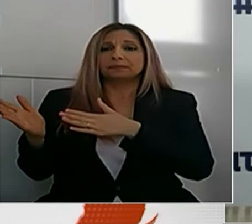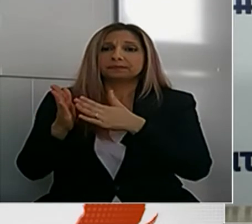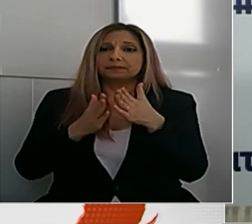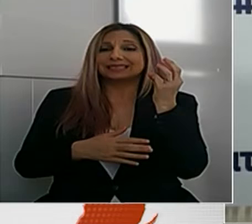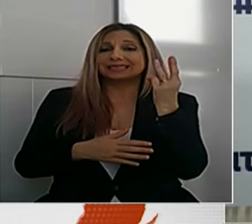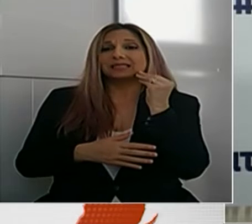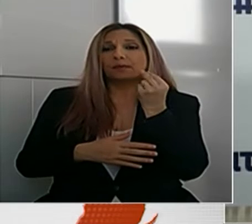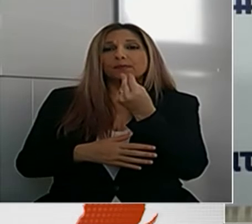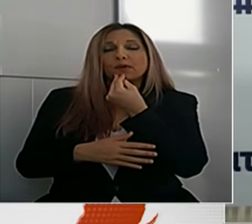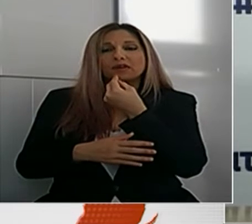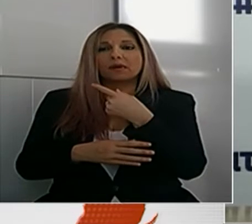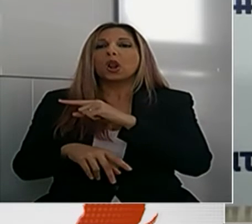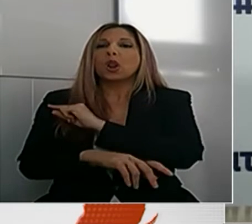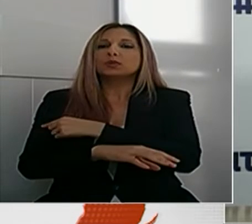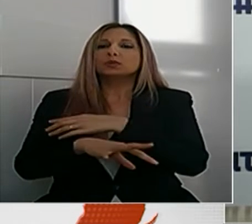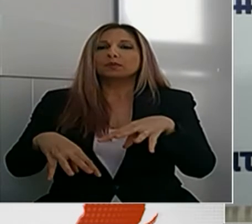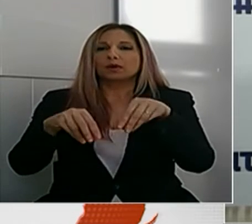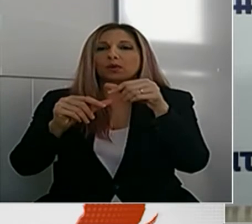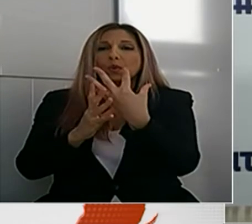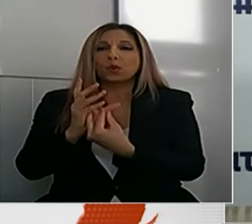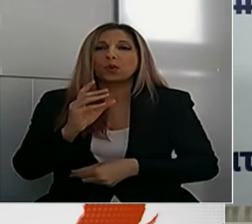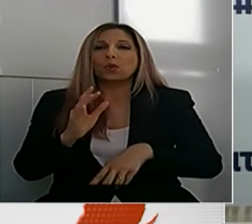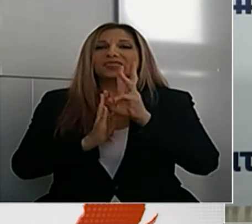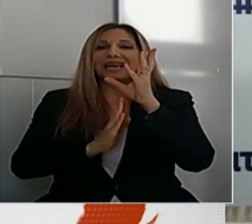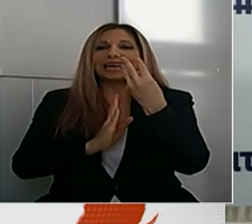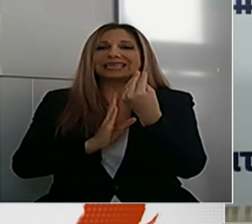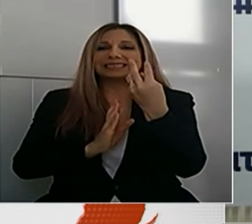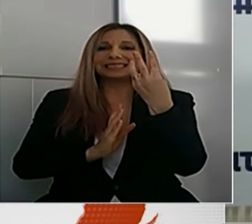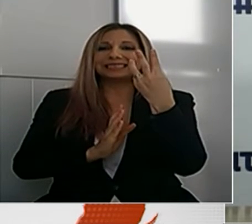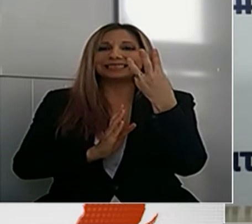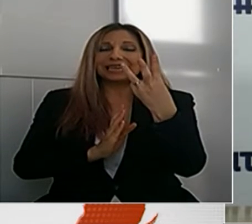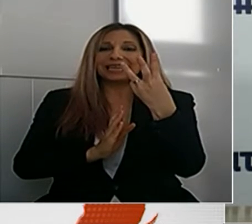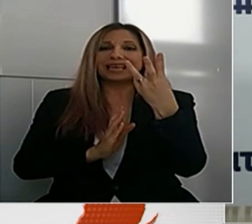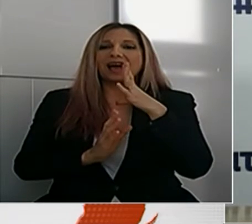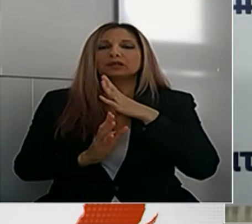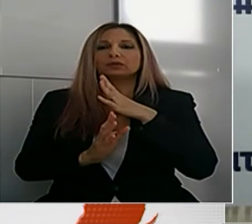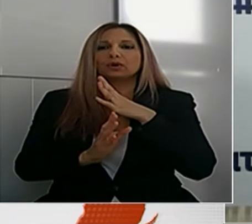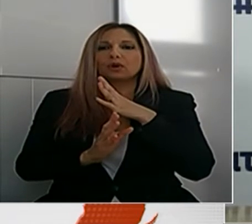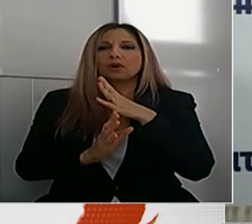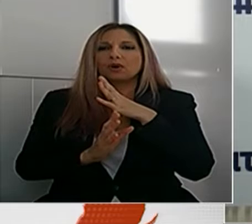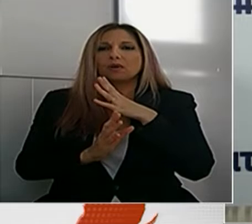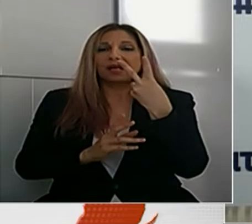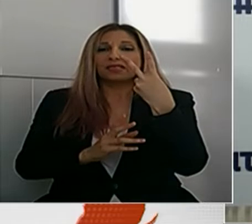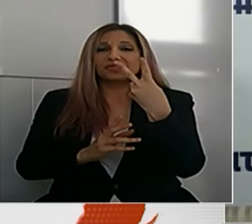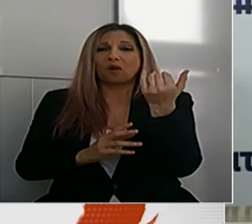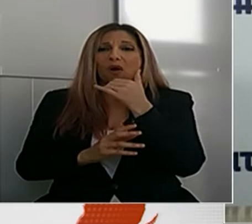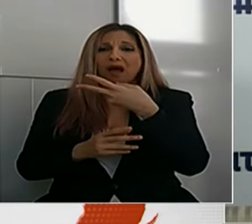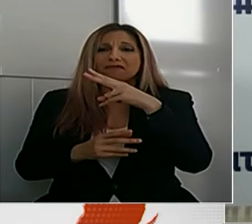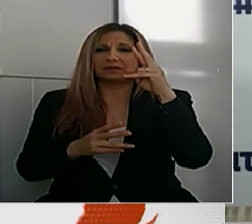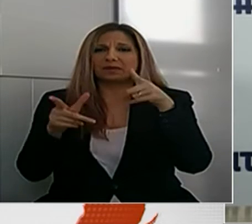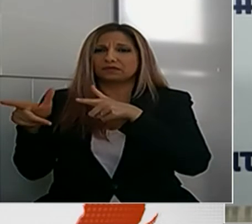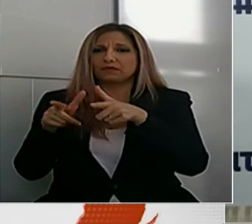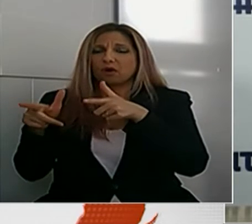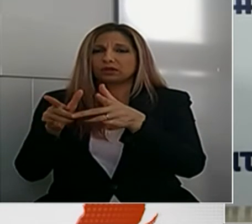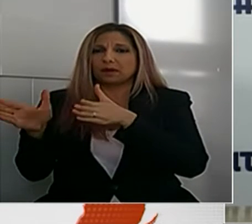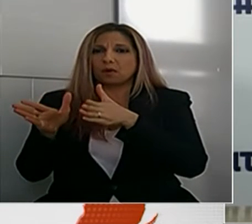εξακολουθούν να νοσηλεύονται 13 άτομα, δύο από τα οποία νοσηλεύονται στη Μονάδα Αυξημένης Φροντίδας. Η κατάσταση της υγείας